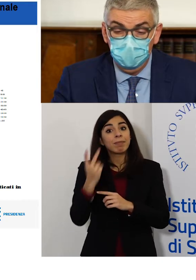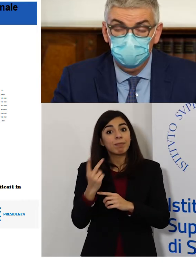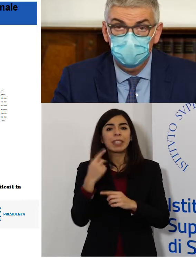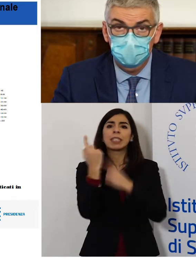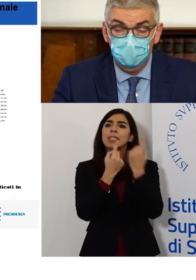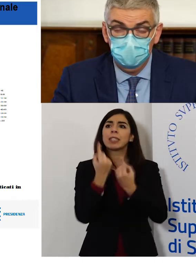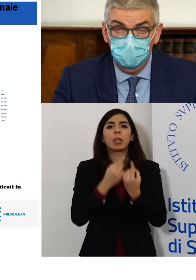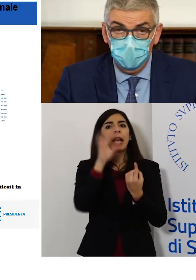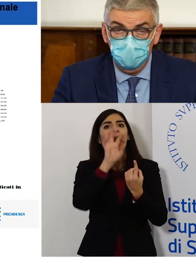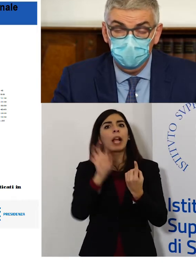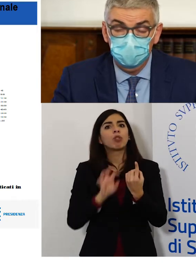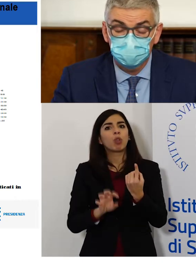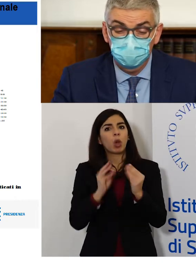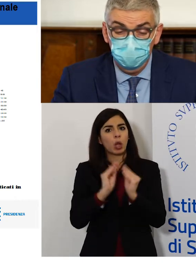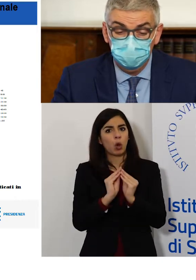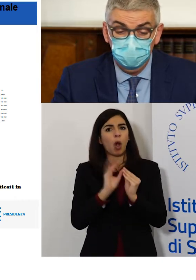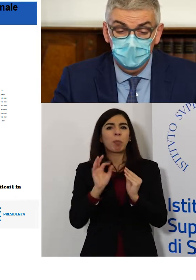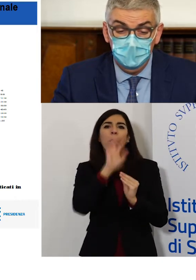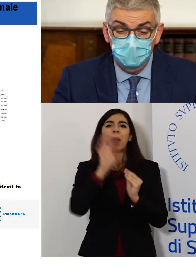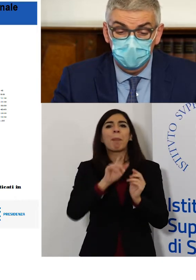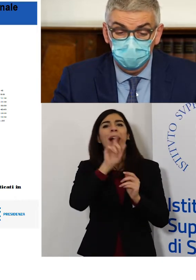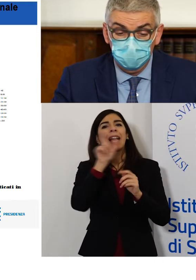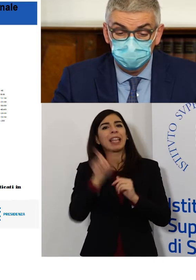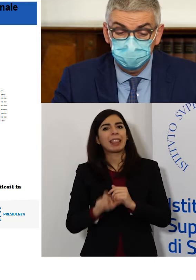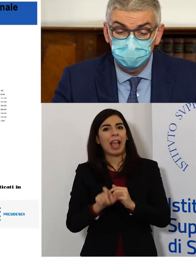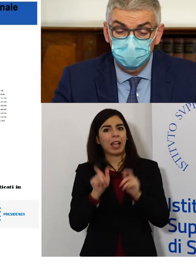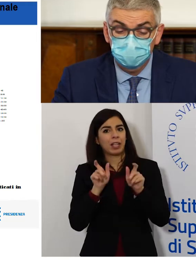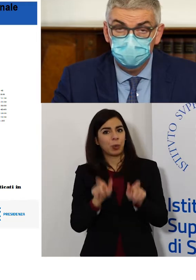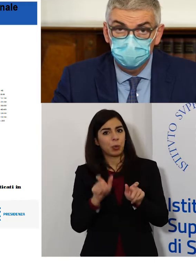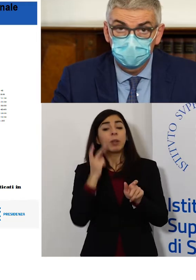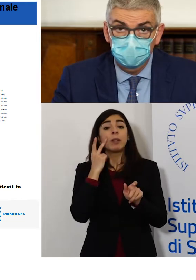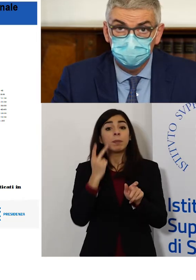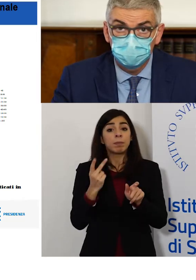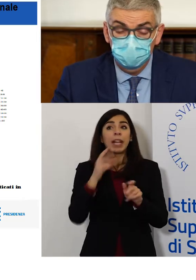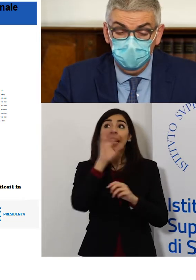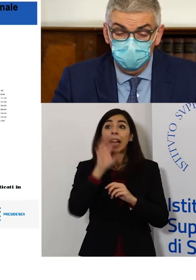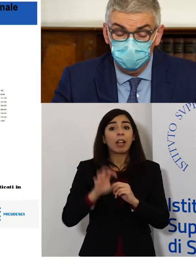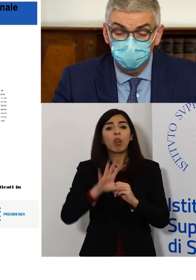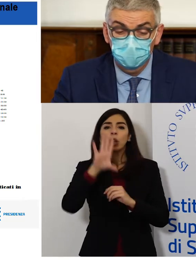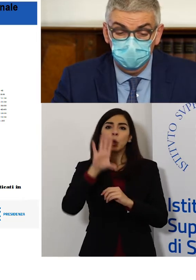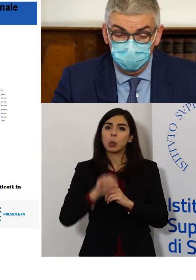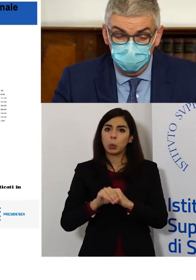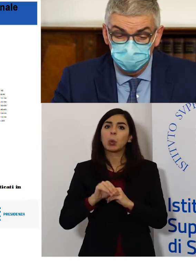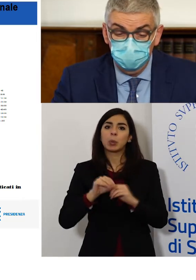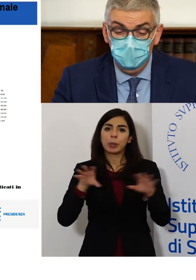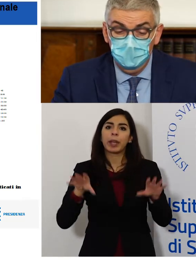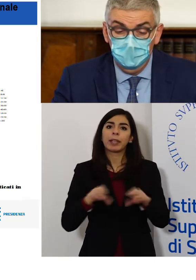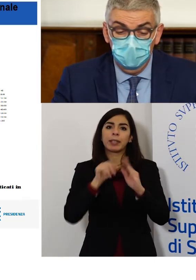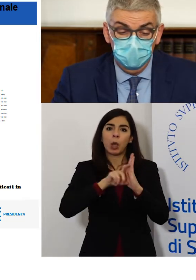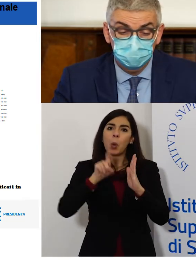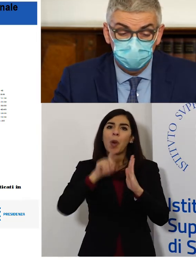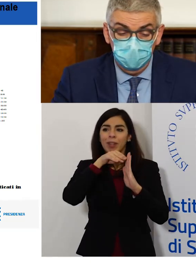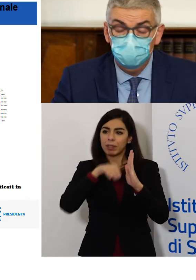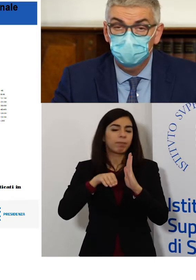regionale e nella mappa del nostro paese, vediamo che sostanzialmente tutte le regioni hanno le curve in crescita,